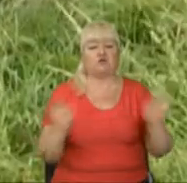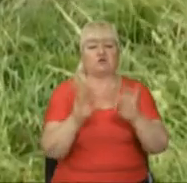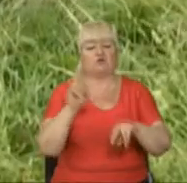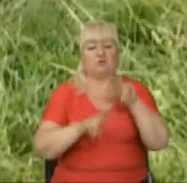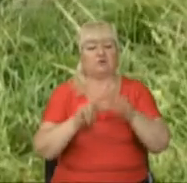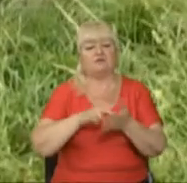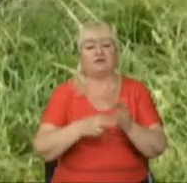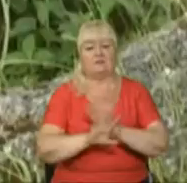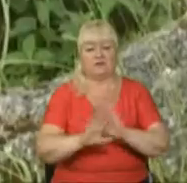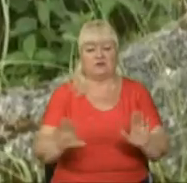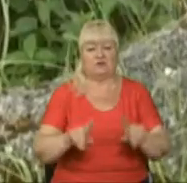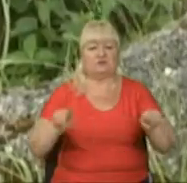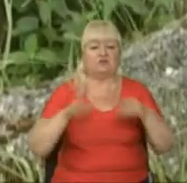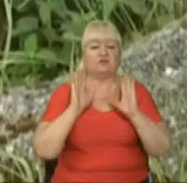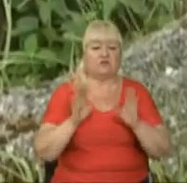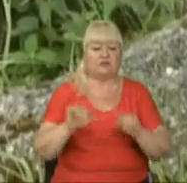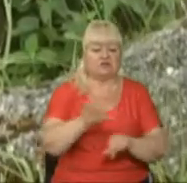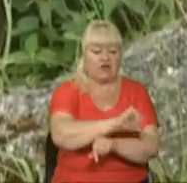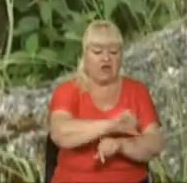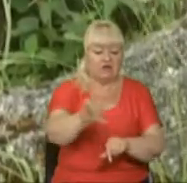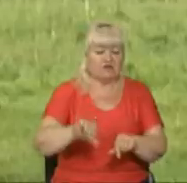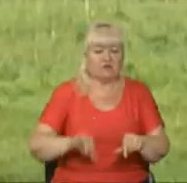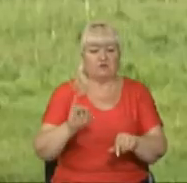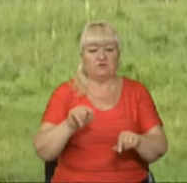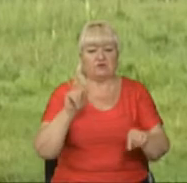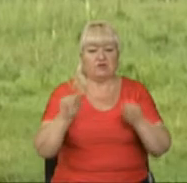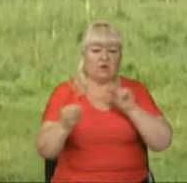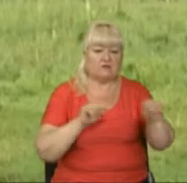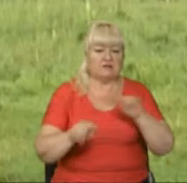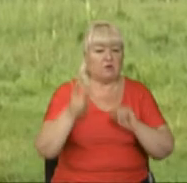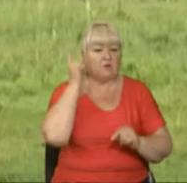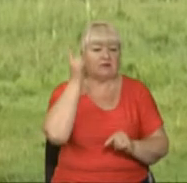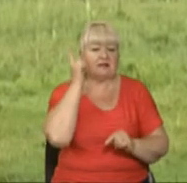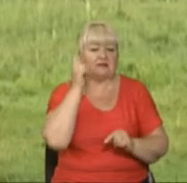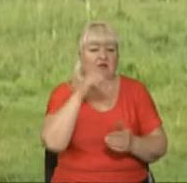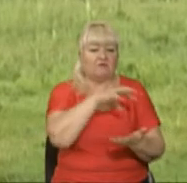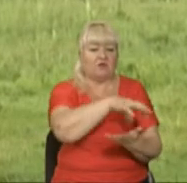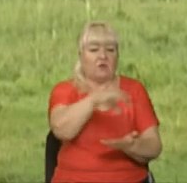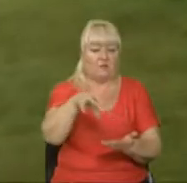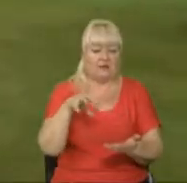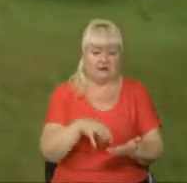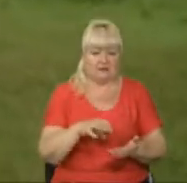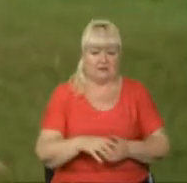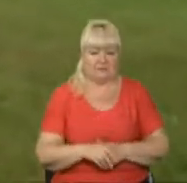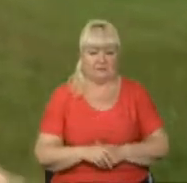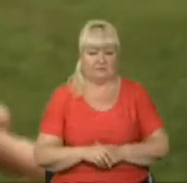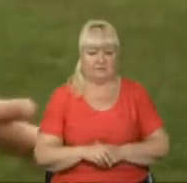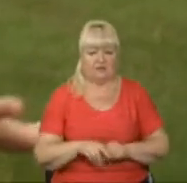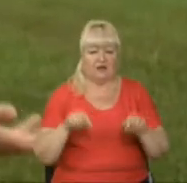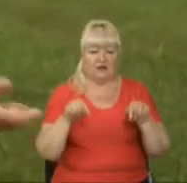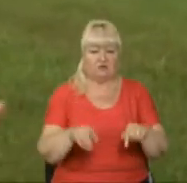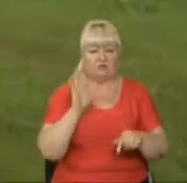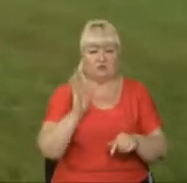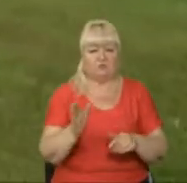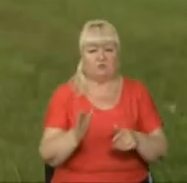відновлять лише зовнішні лінії фортифікацій та ознакують давні об'єкти. Тут в розриві валів, звичайно,